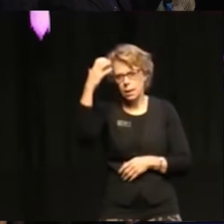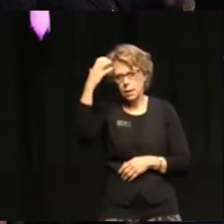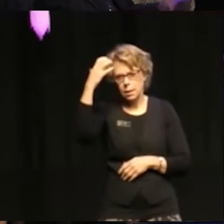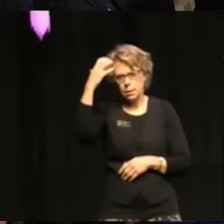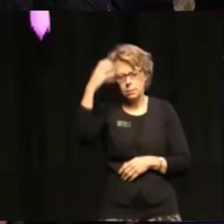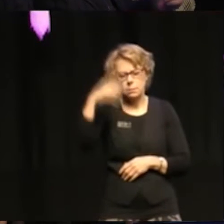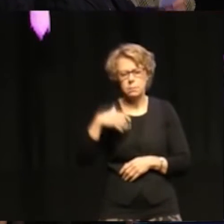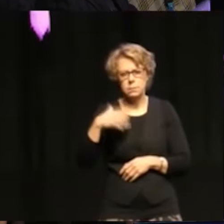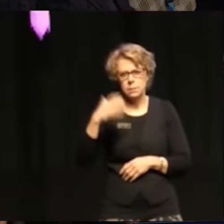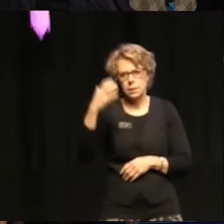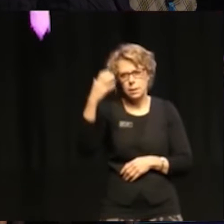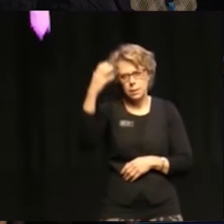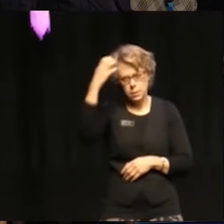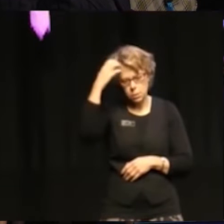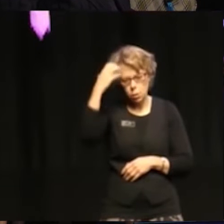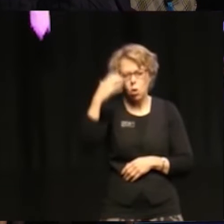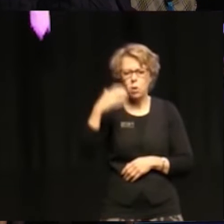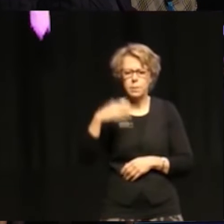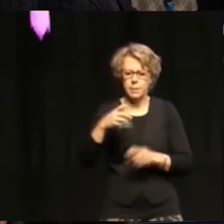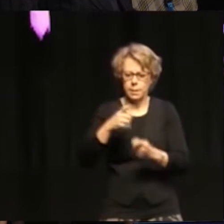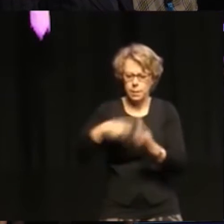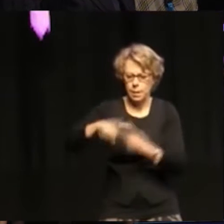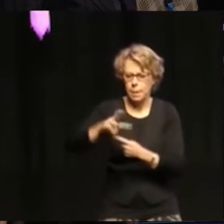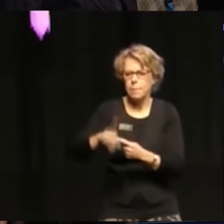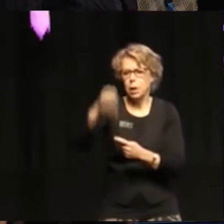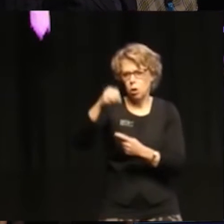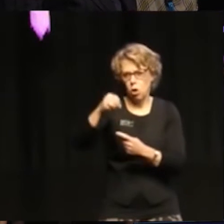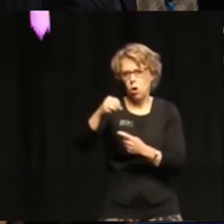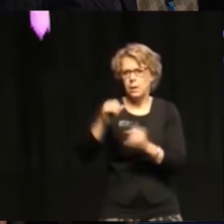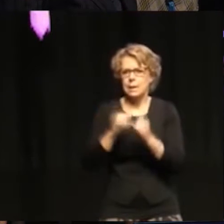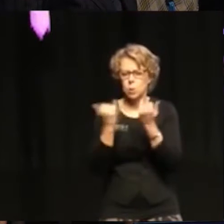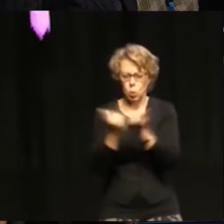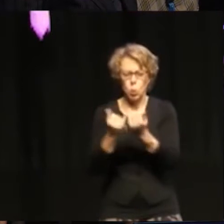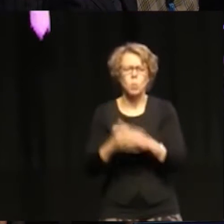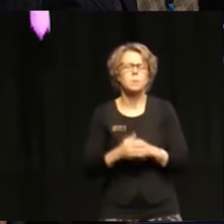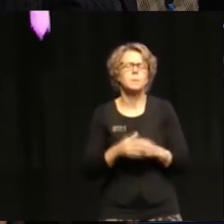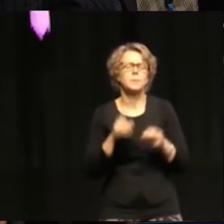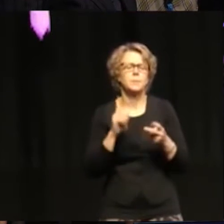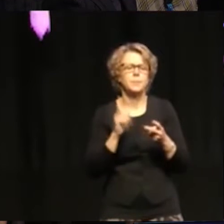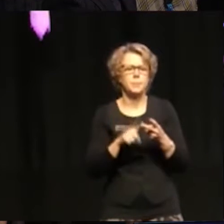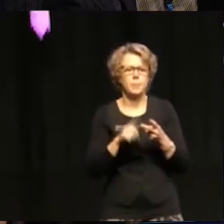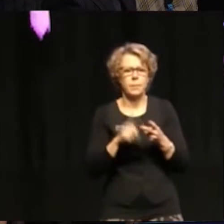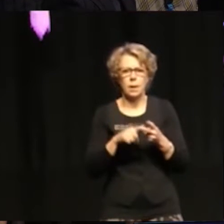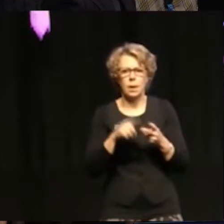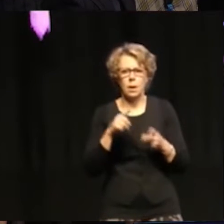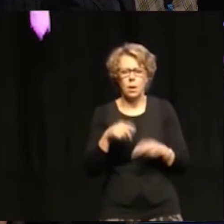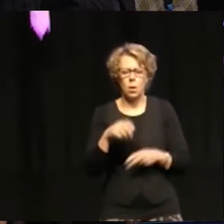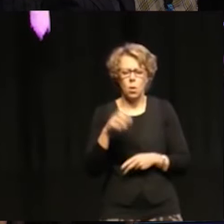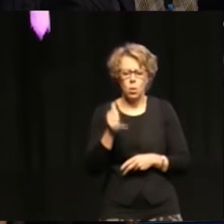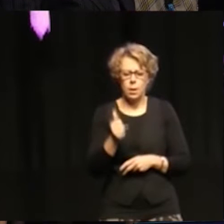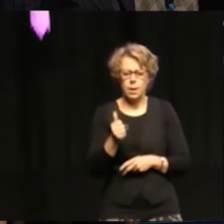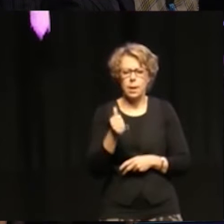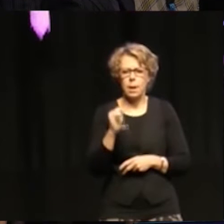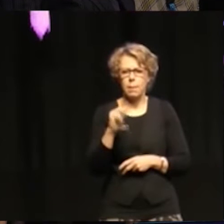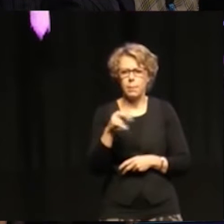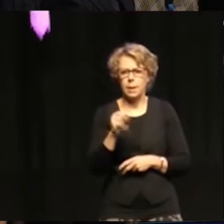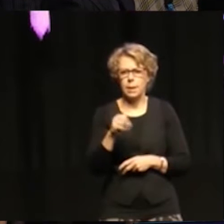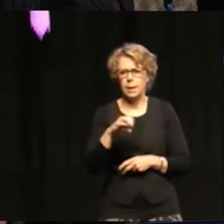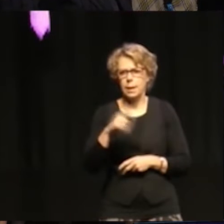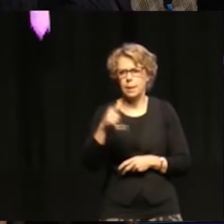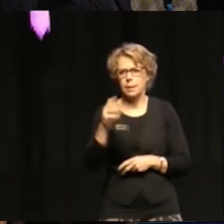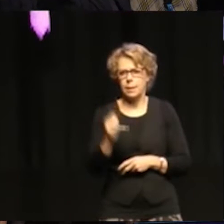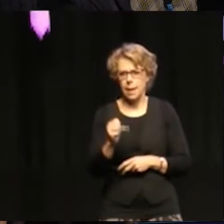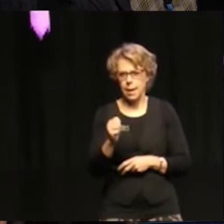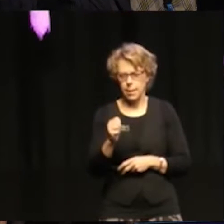Institute och Birgitte Feiring från Dansk